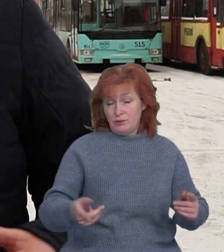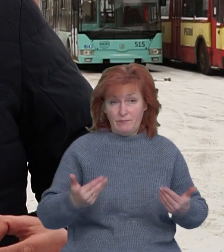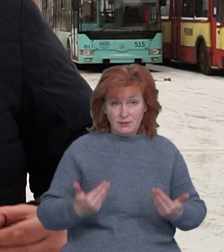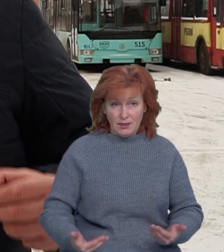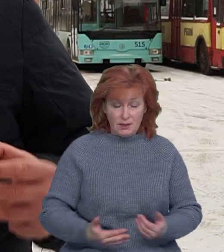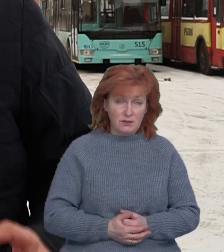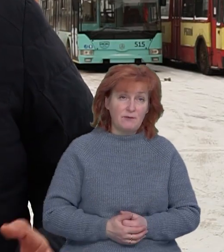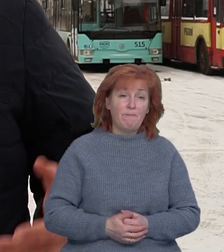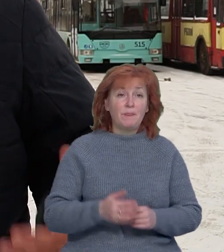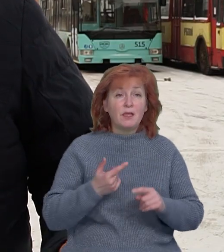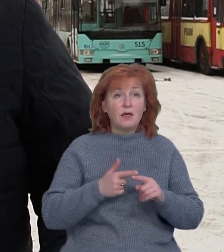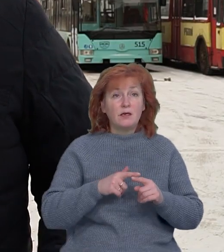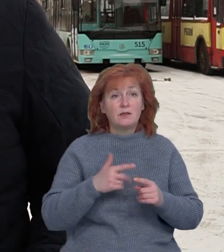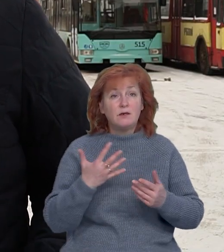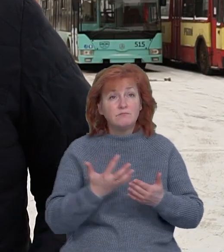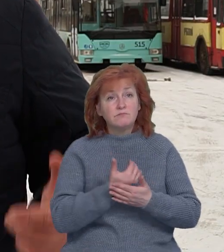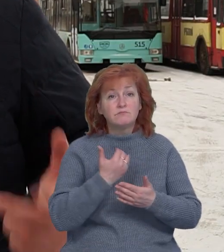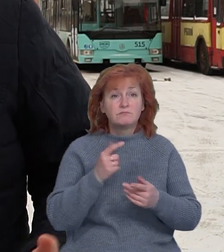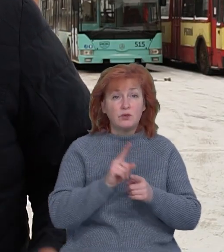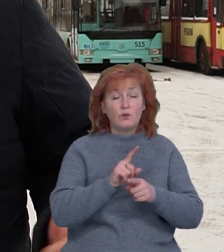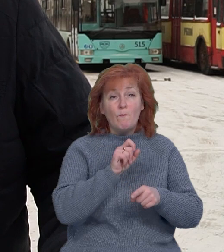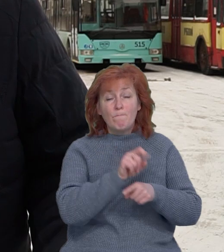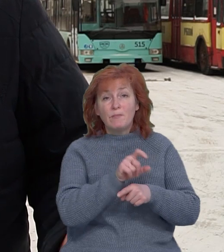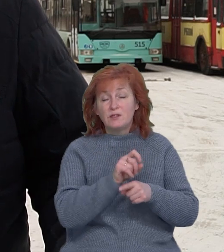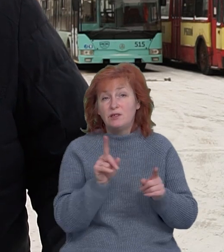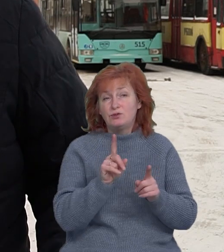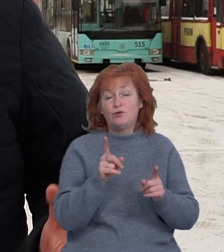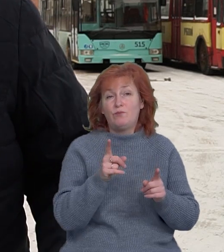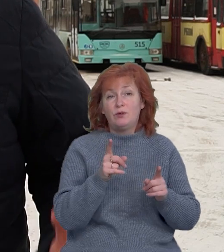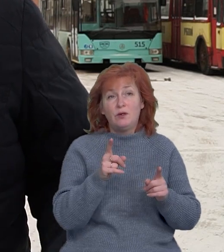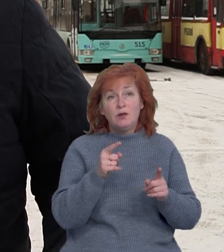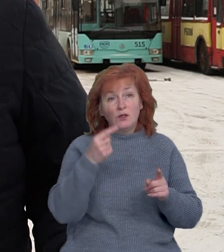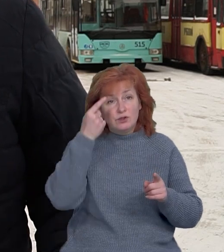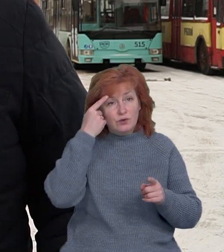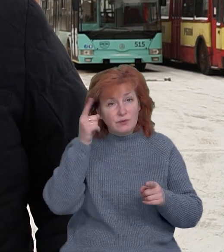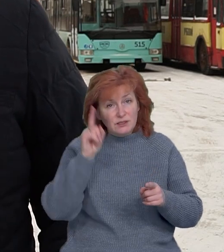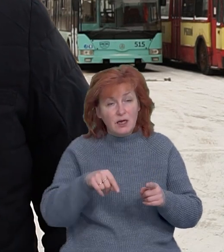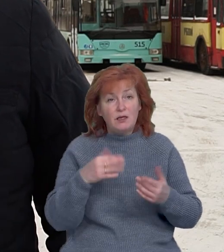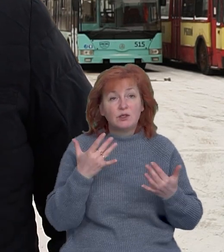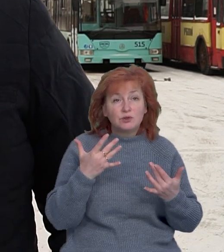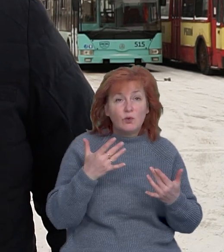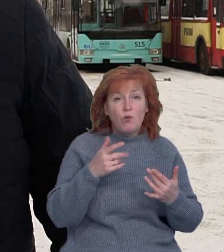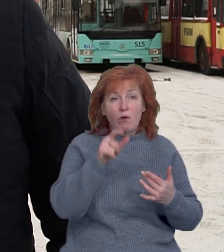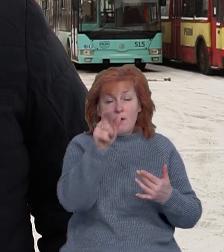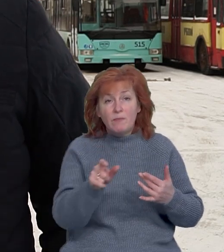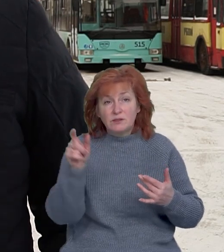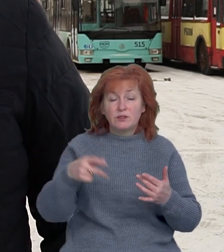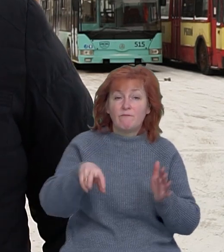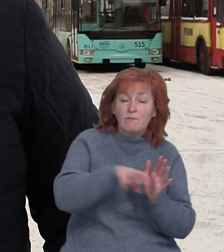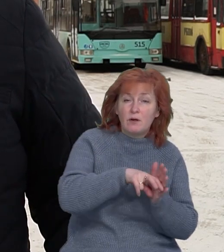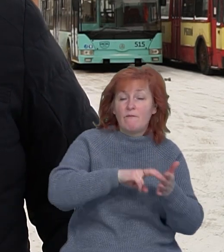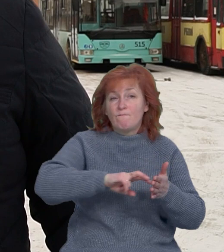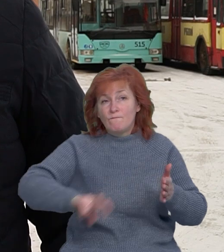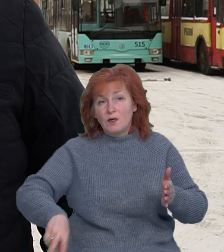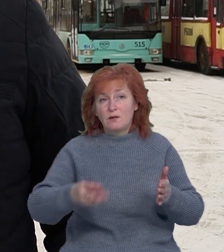мета – це досягнути мети електронного квитка, це чого його впроваджувати, щоб знати весь пасажироблік. Тоді ми можемо вже